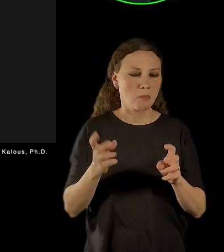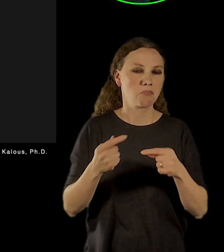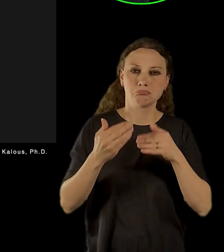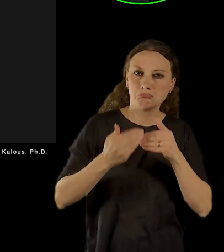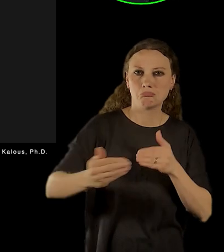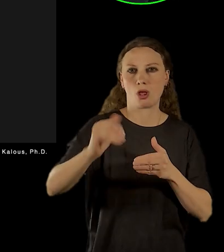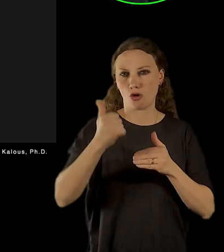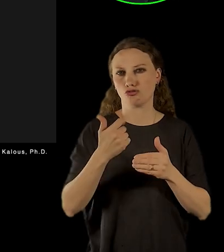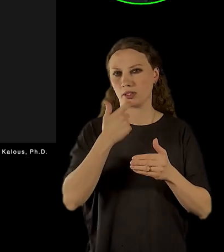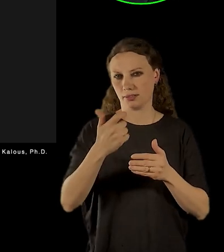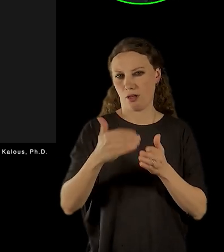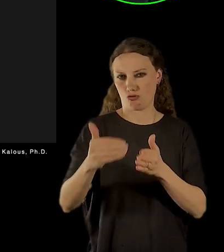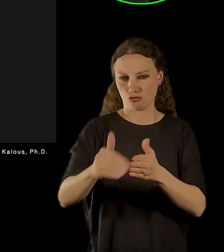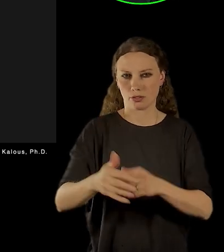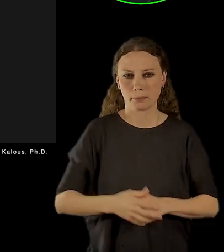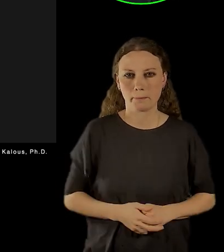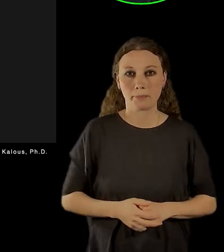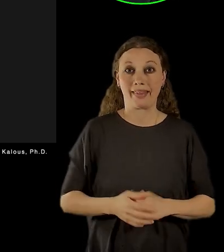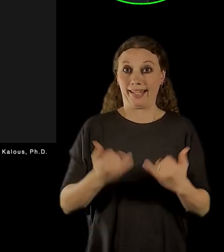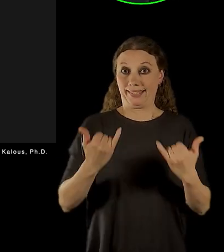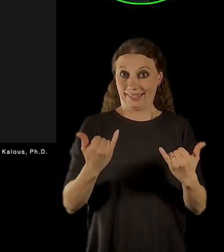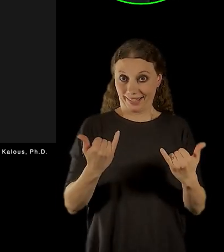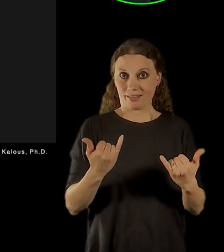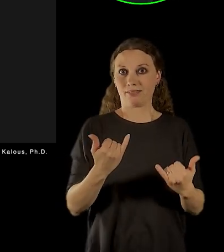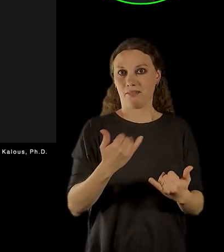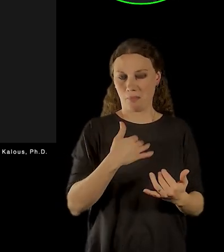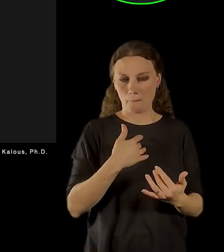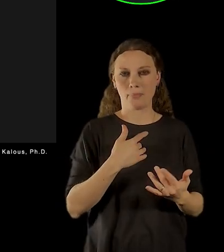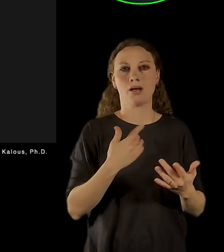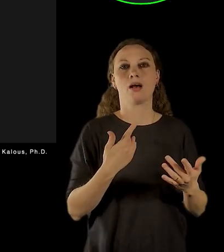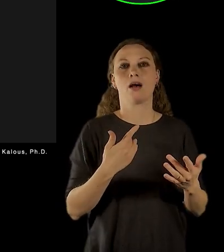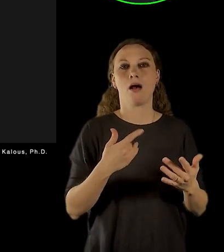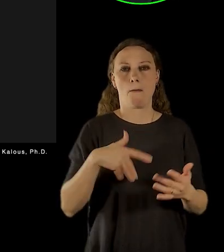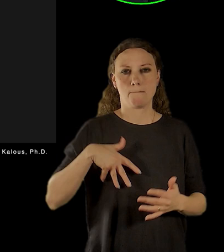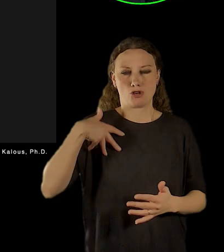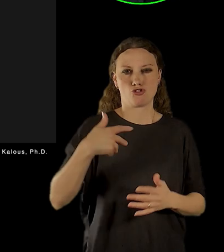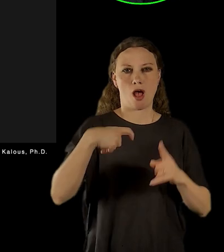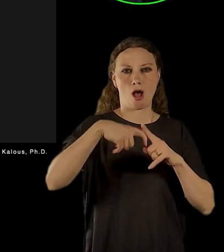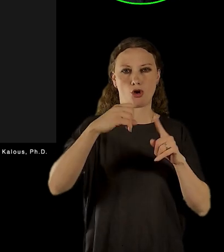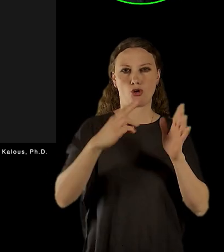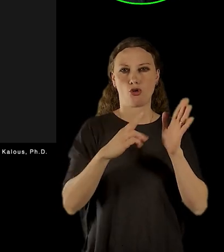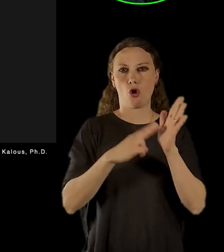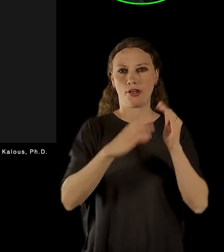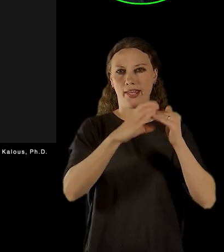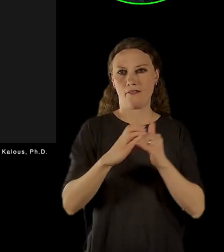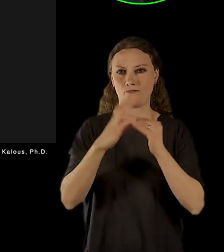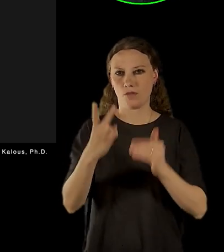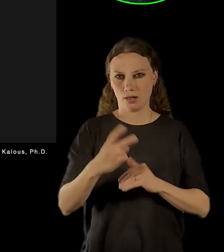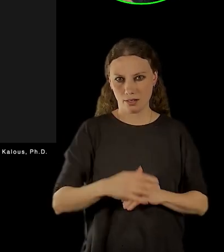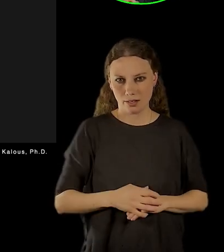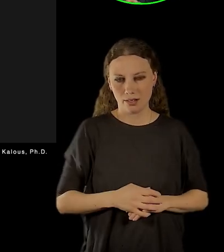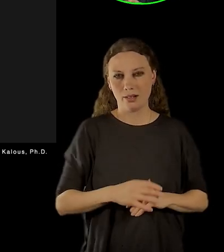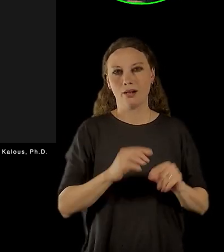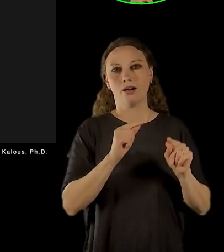exponát v toho času ležící maršál Konev v depozitáři, který by měl být součástí potom stále